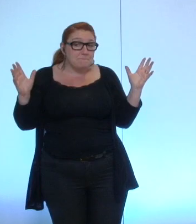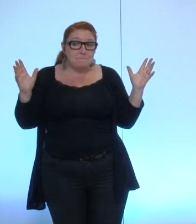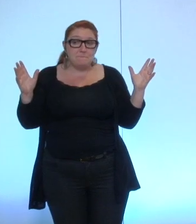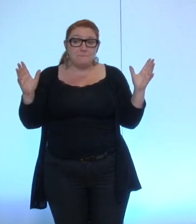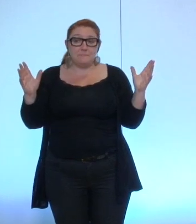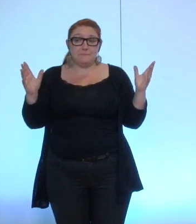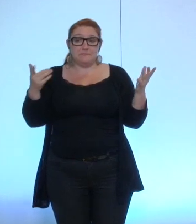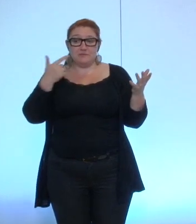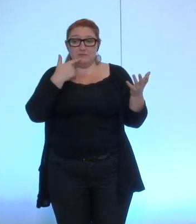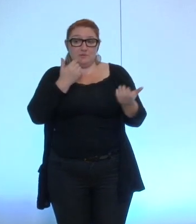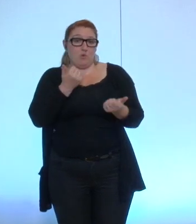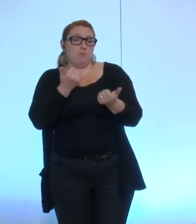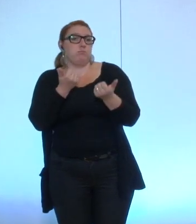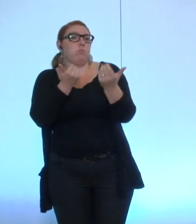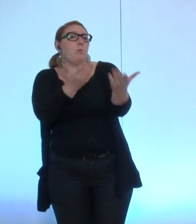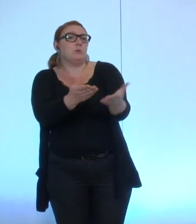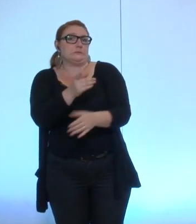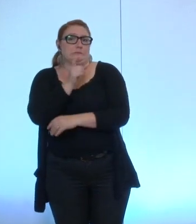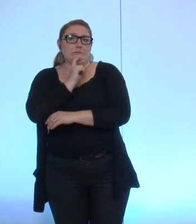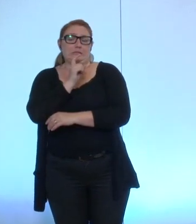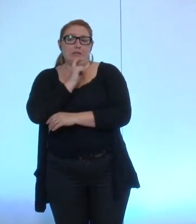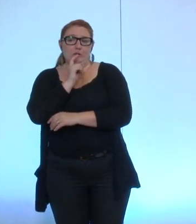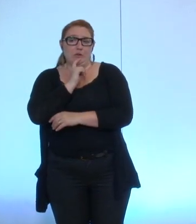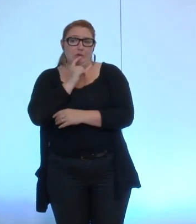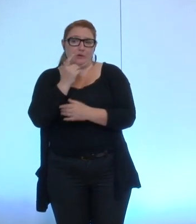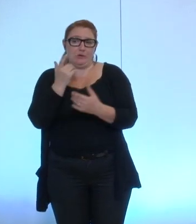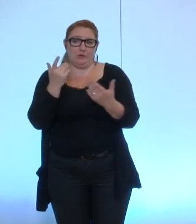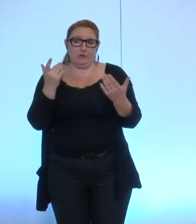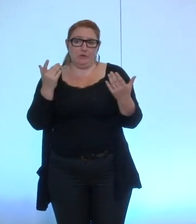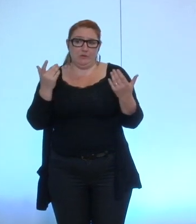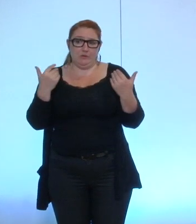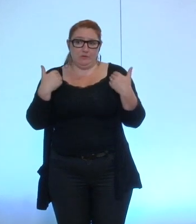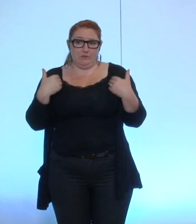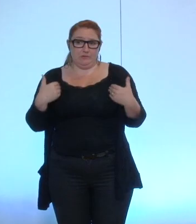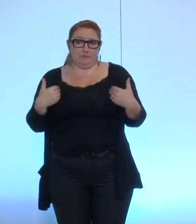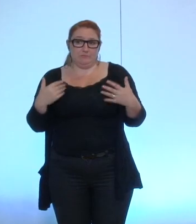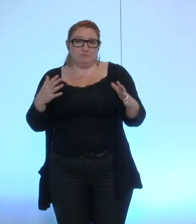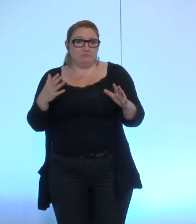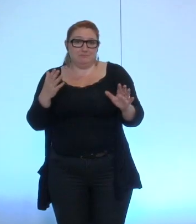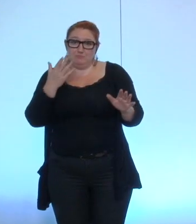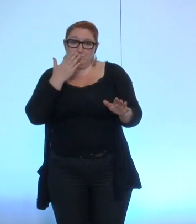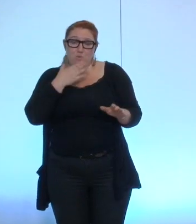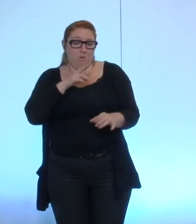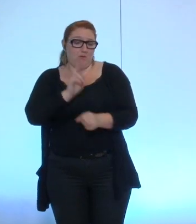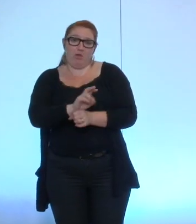et la position que je vous ai présentée est celle que je préfère conserver